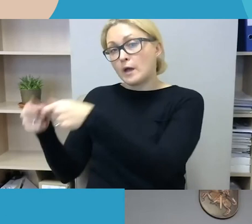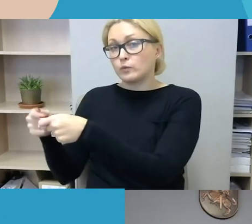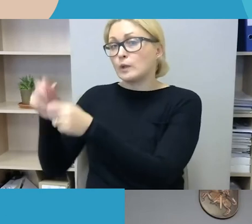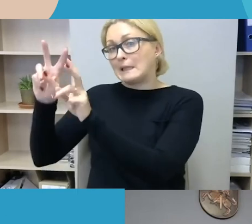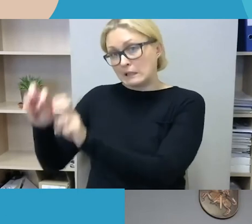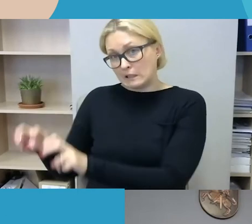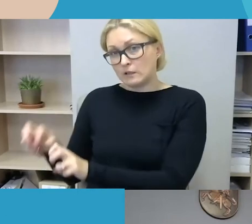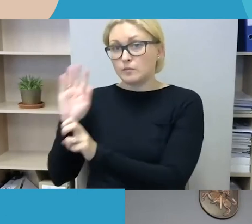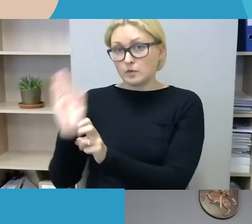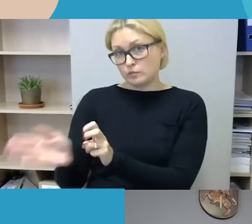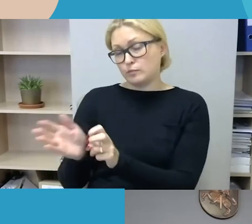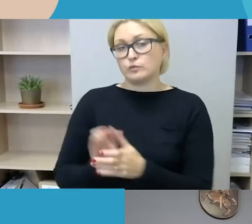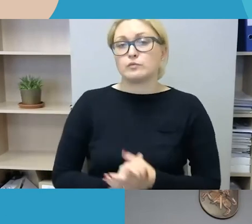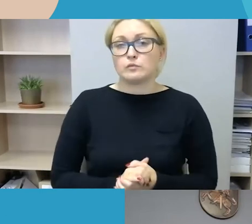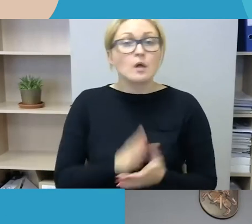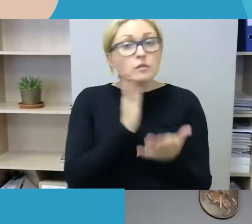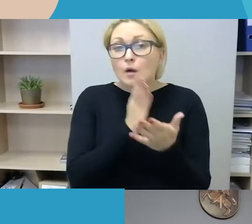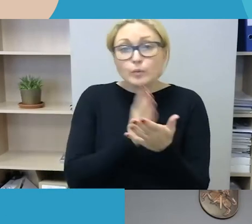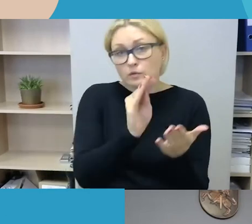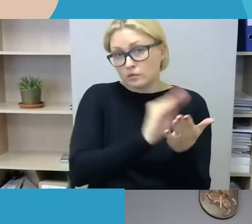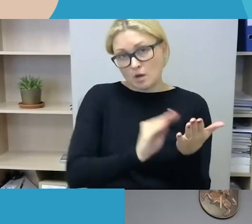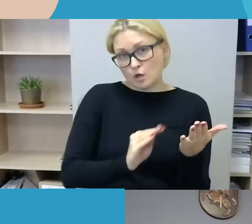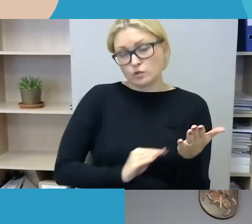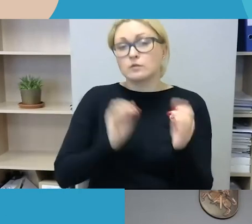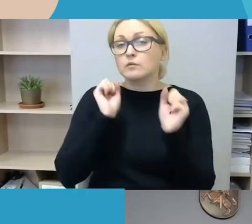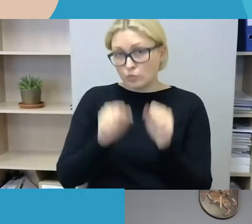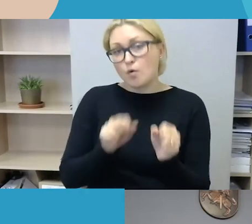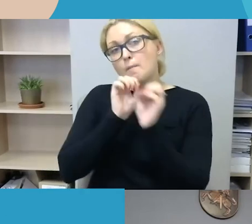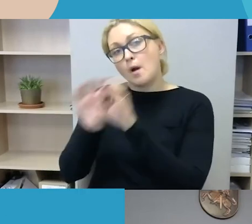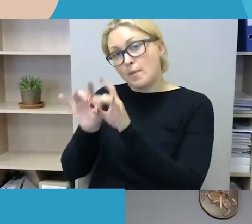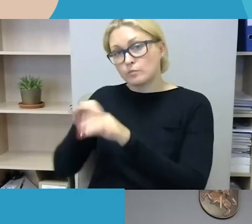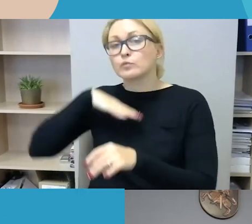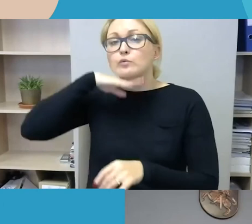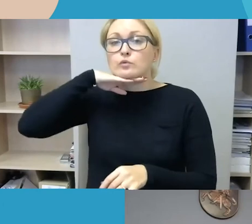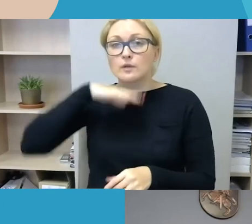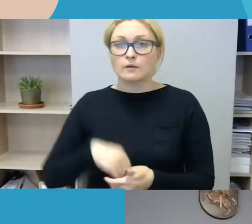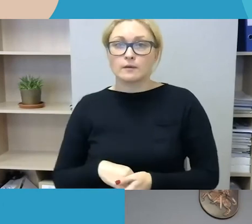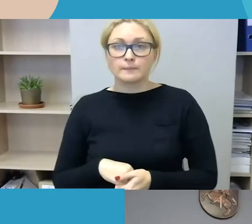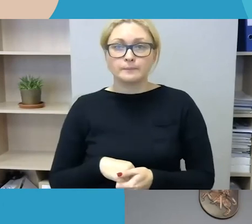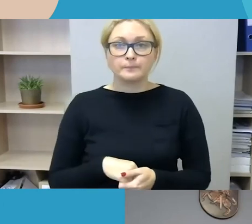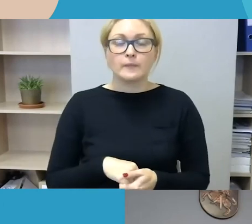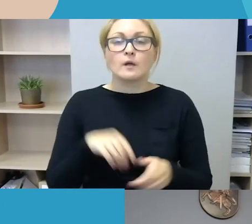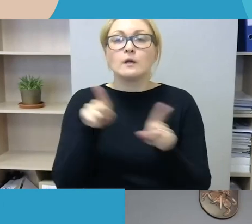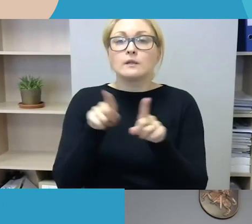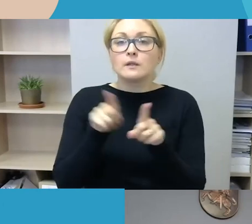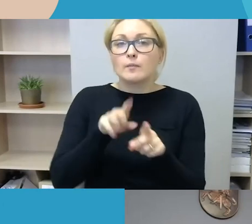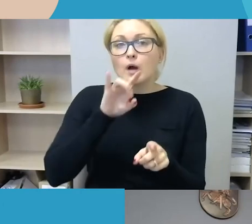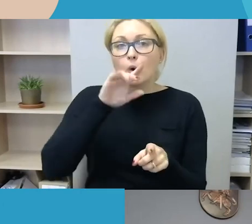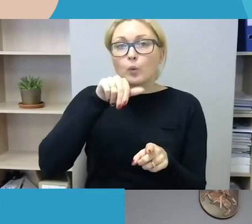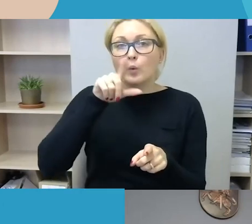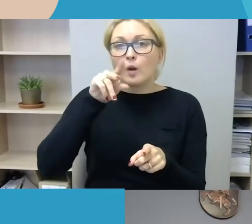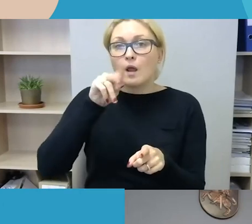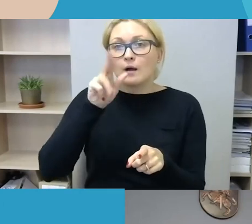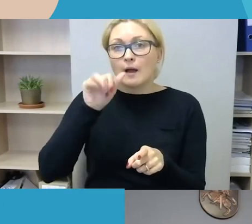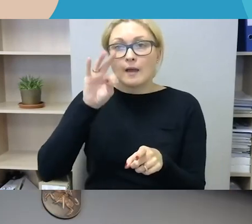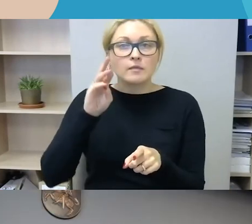pareiškimas nėra būtinas. Pone Gulia-Kaitė, jūs ką nors pridurtumėt, kaip tarkime šitoje situacijoje